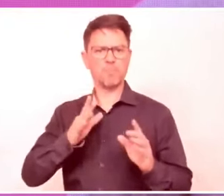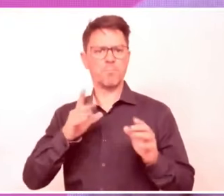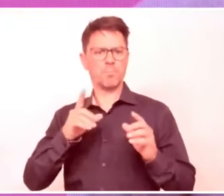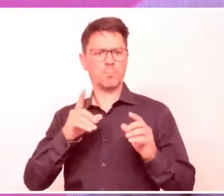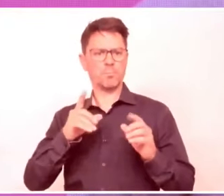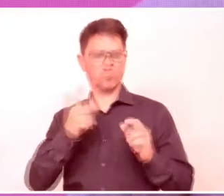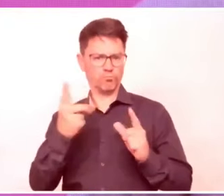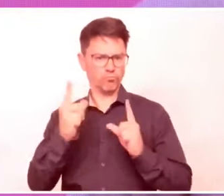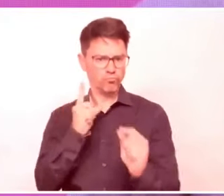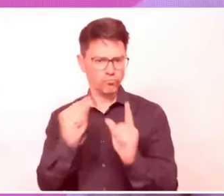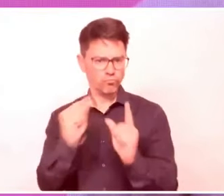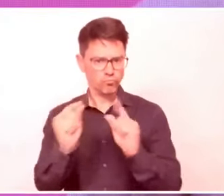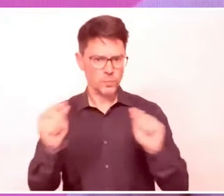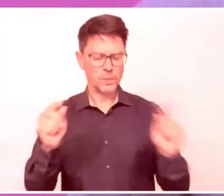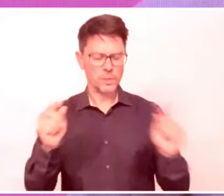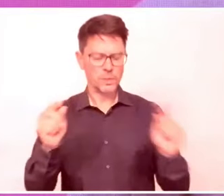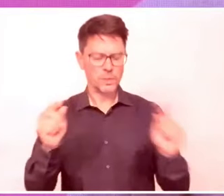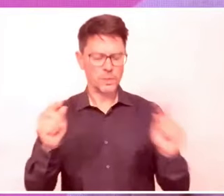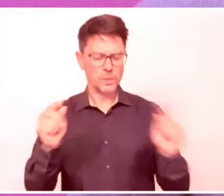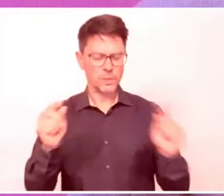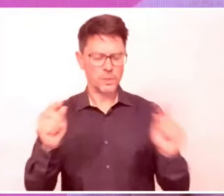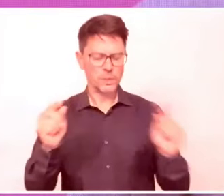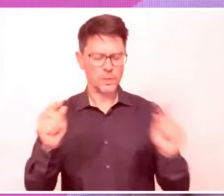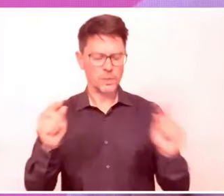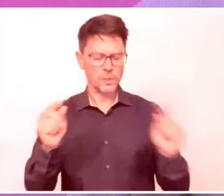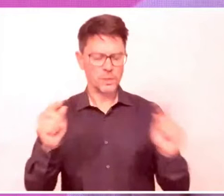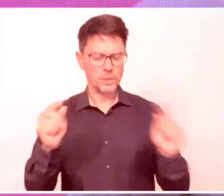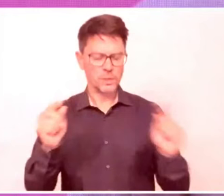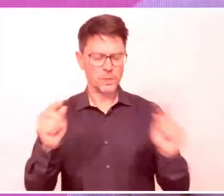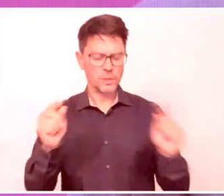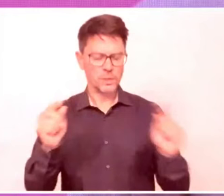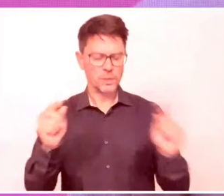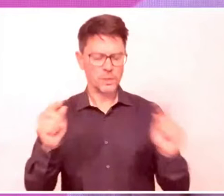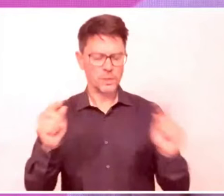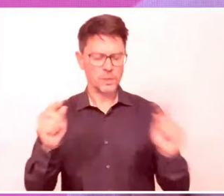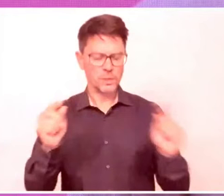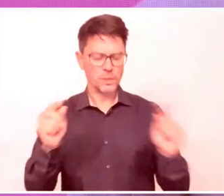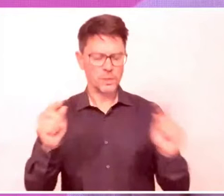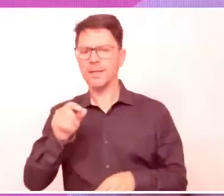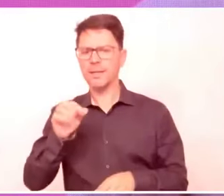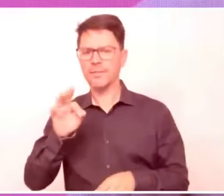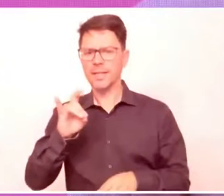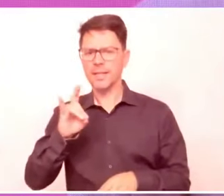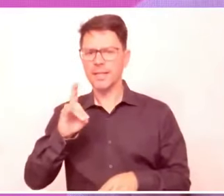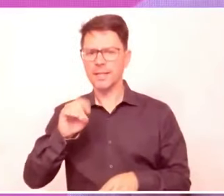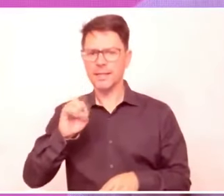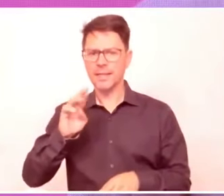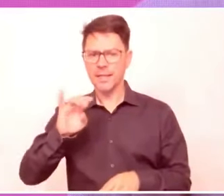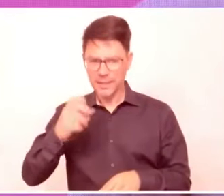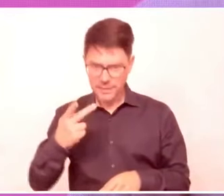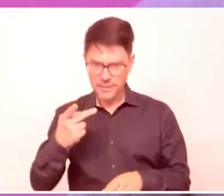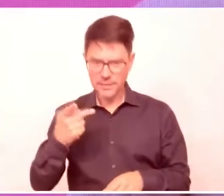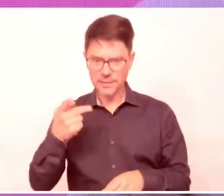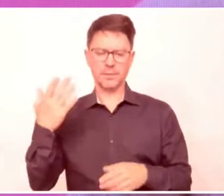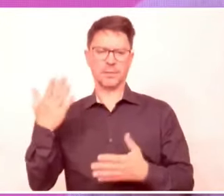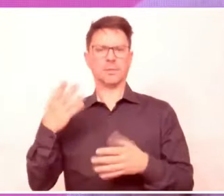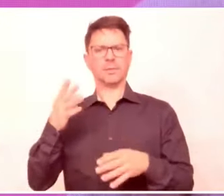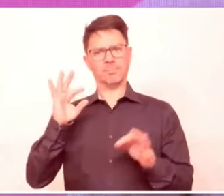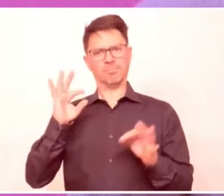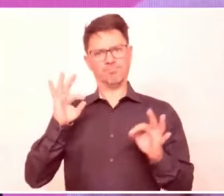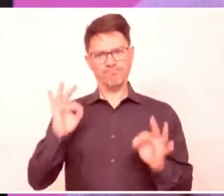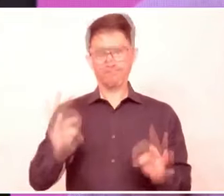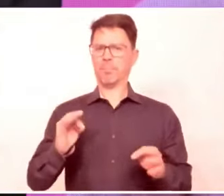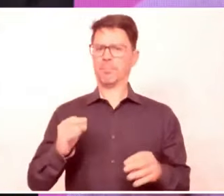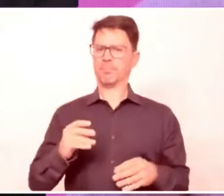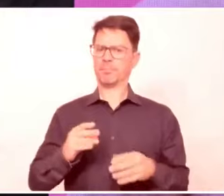Miteinander und zum Respekt vor Israel und mit einer Ablehnung des Wortes aber eröffne ich die 75.